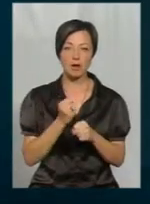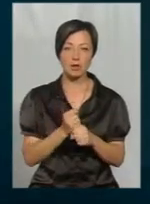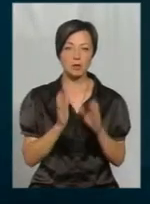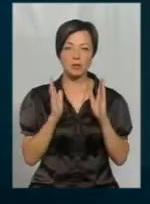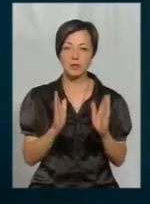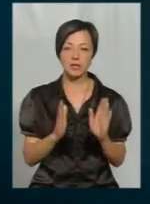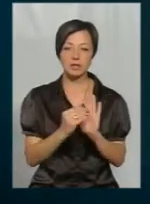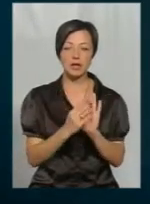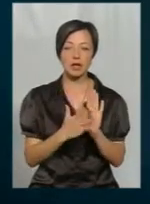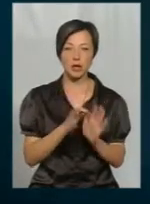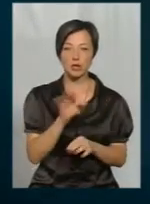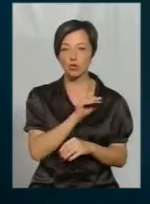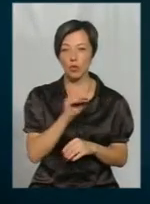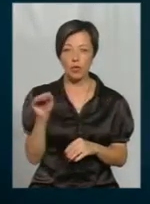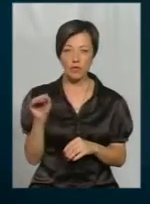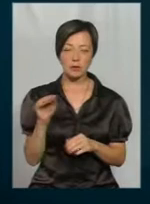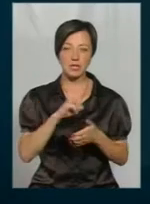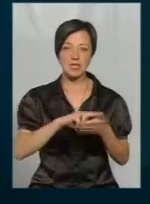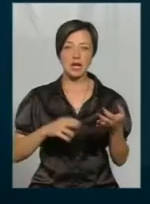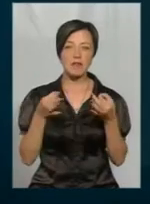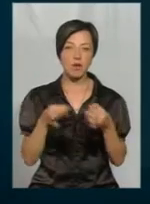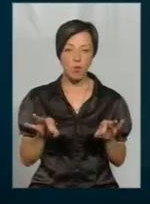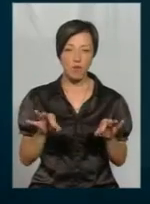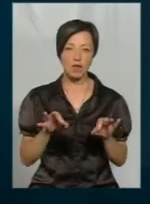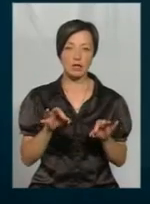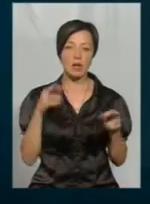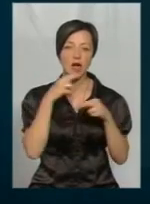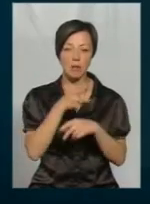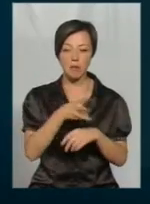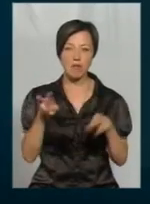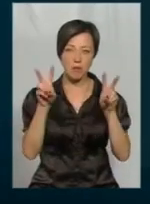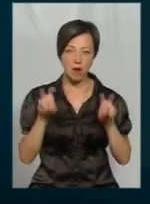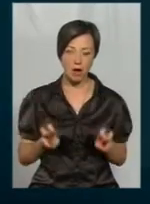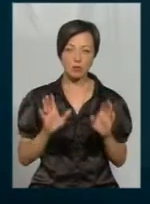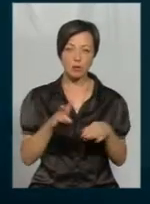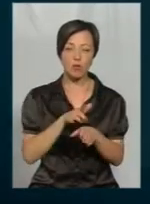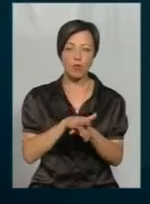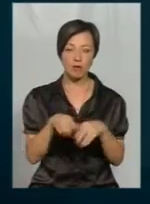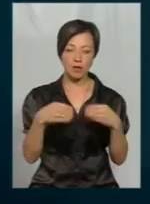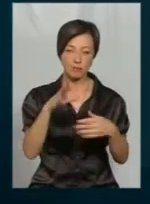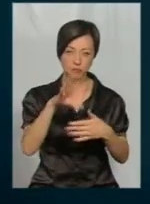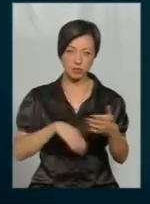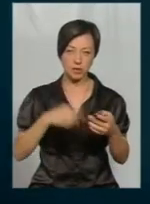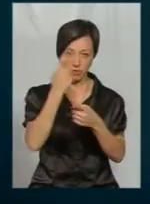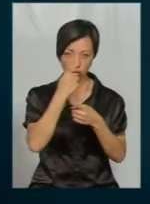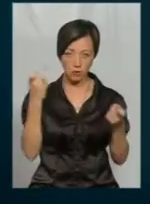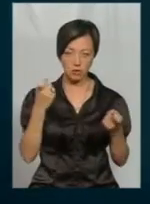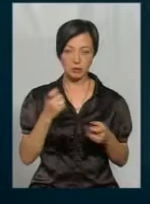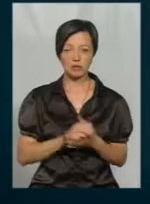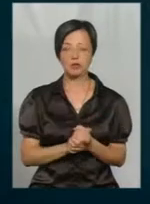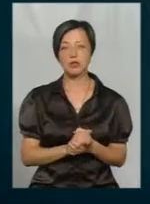зареєстрованими та сертифікованими препаратами. Тобто буде повністю надана ця інформація.